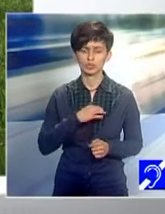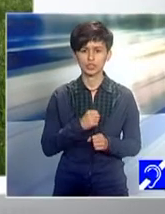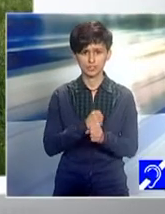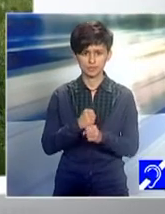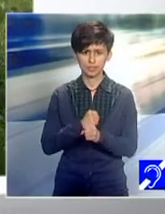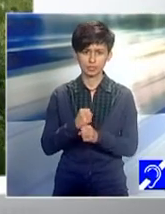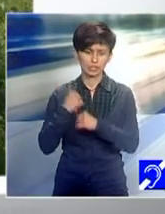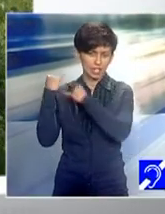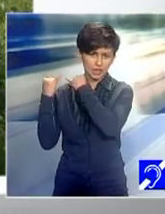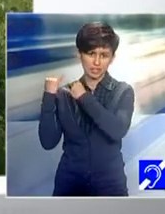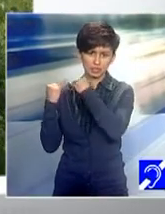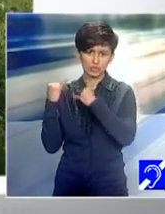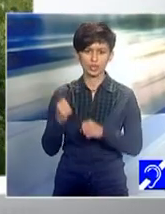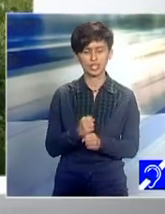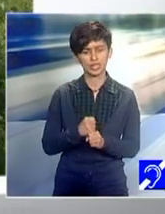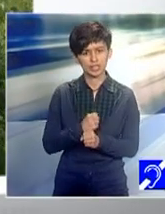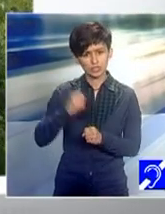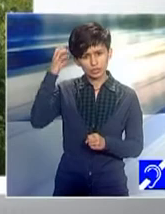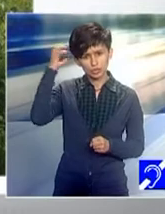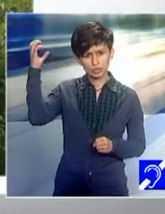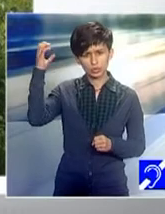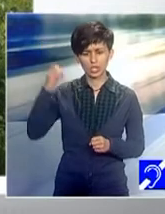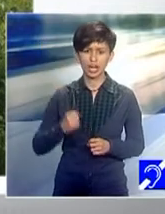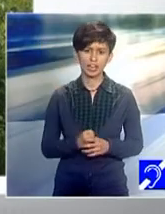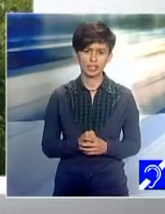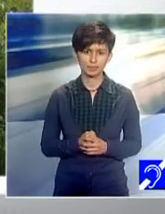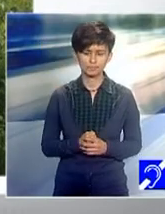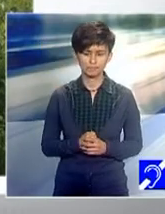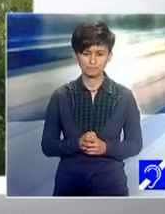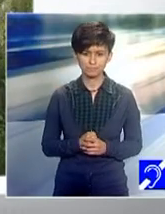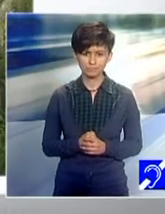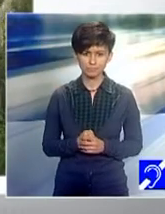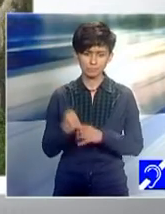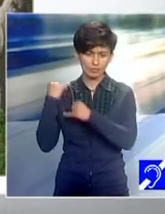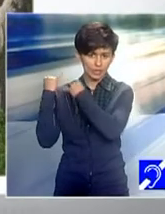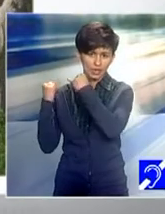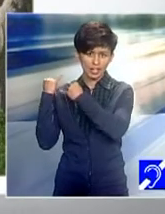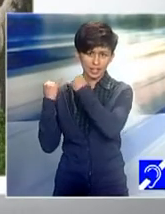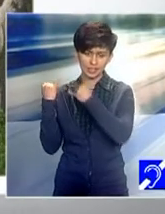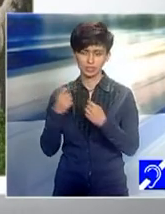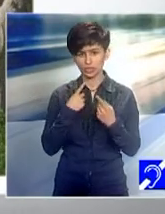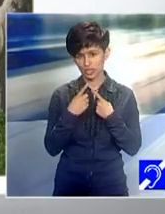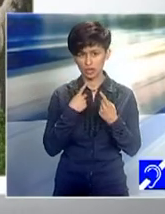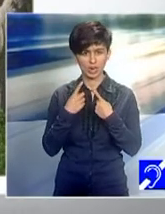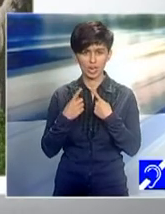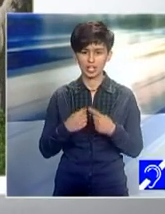studii culturale, antropologie, sociologie, istoriorală, cum sunt și eu,